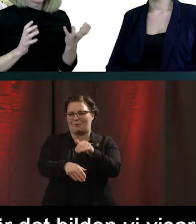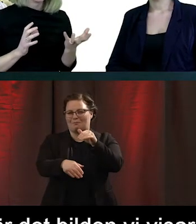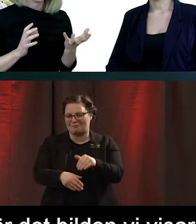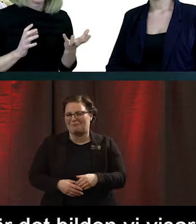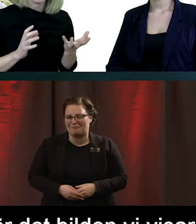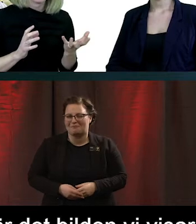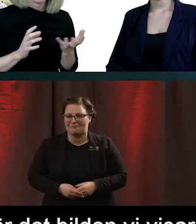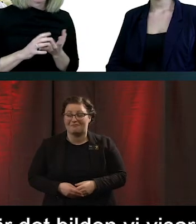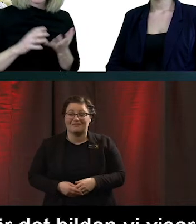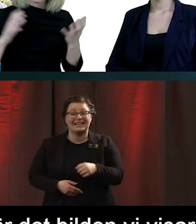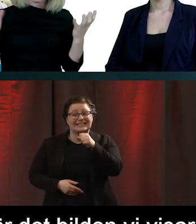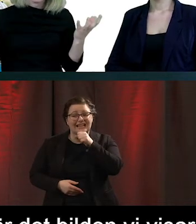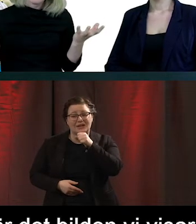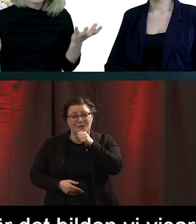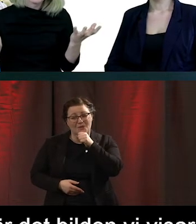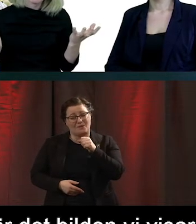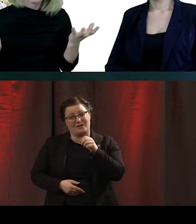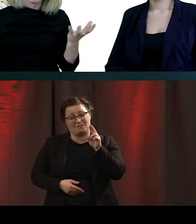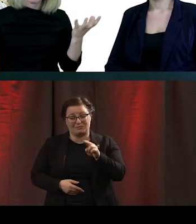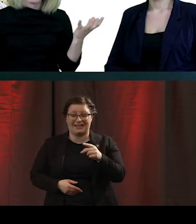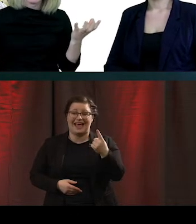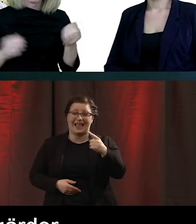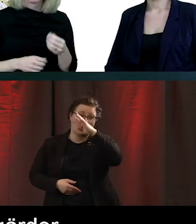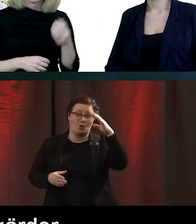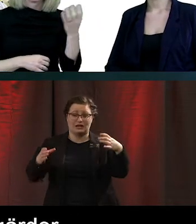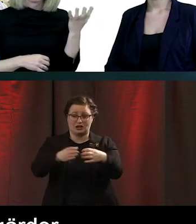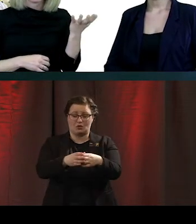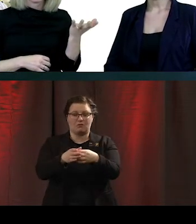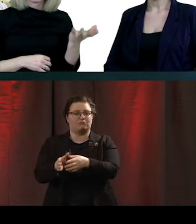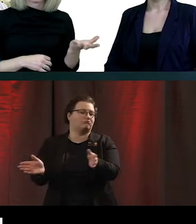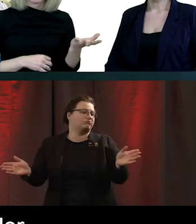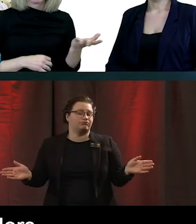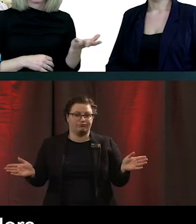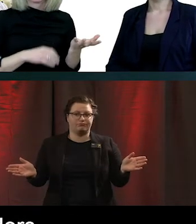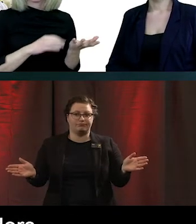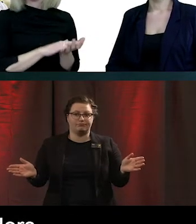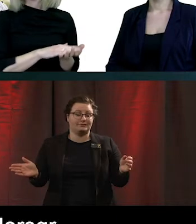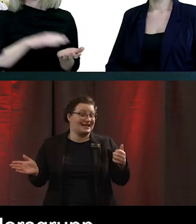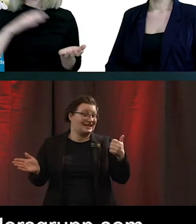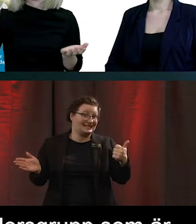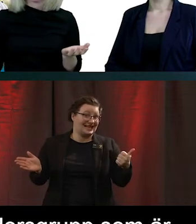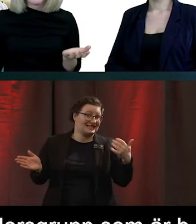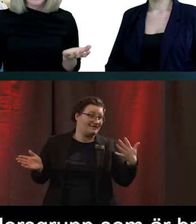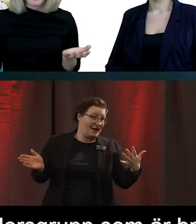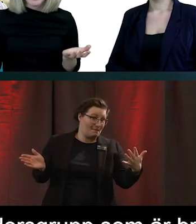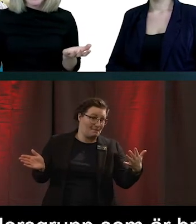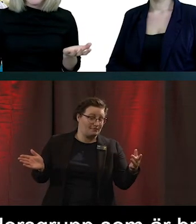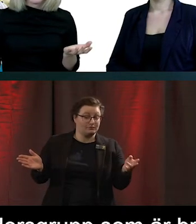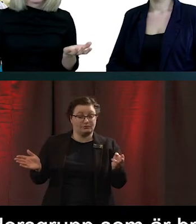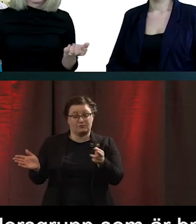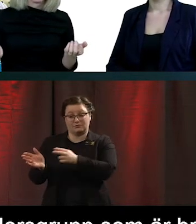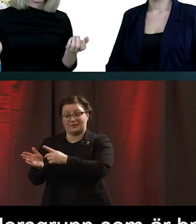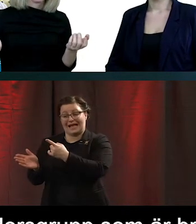seniorer är en åldersgrupp som är väldigt bred. Vi har de som är 65 år och upp till över 100 år.